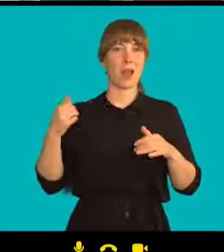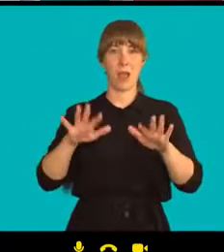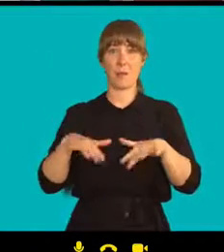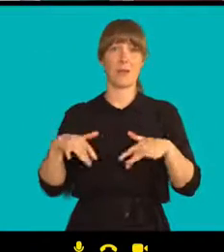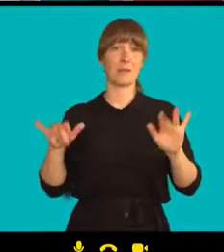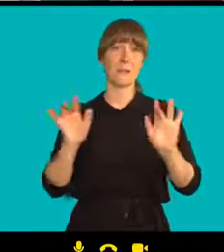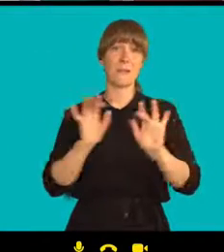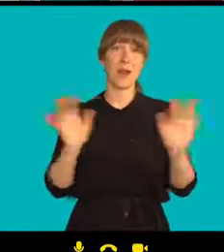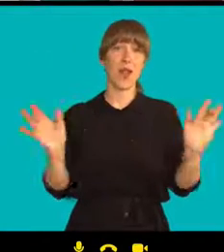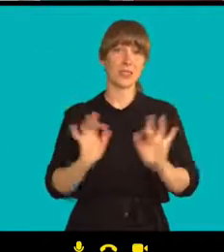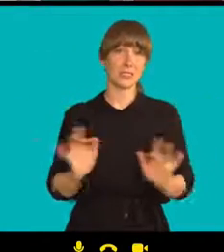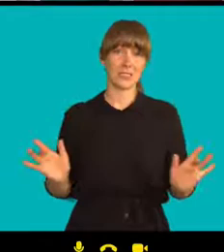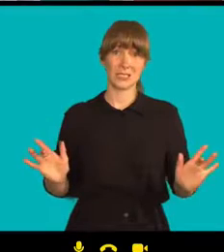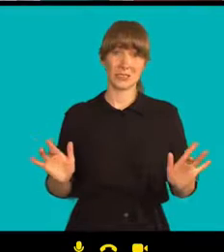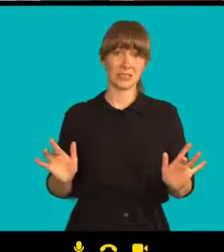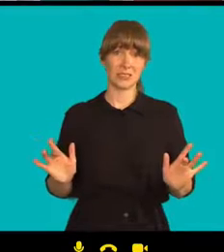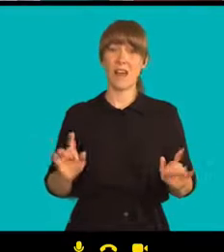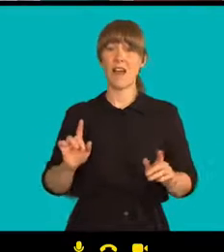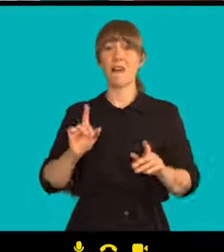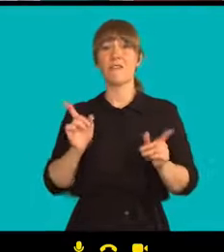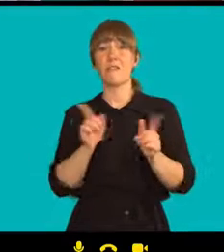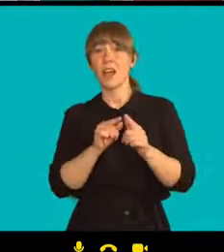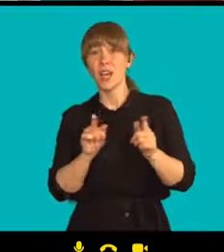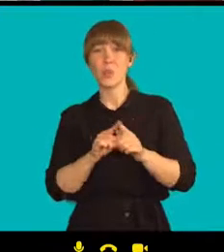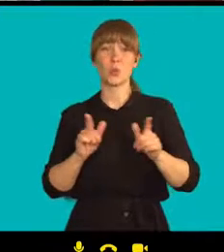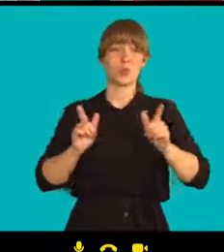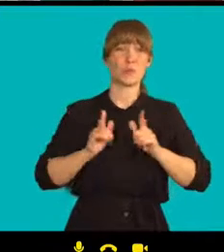venku je plno vojáků.